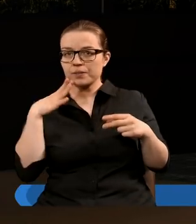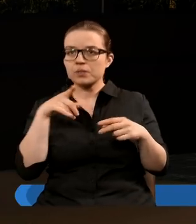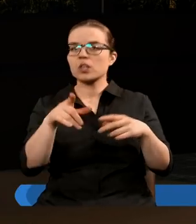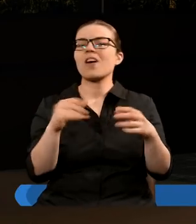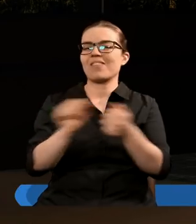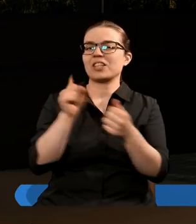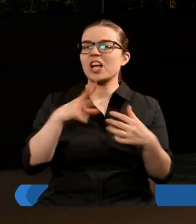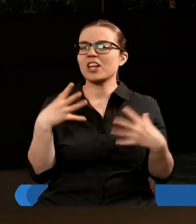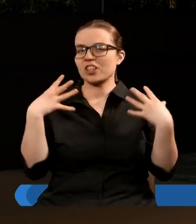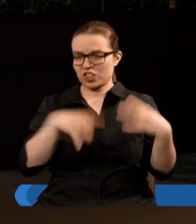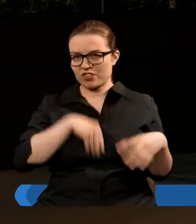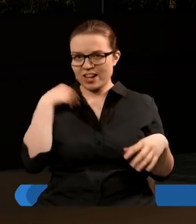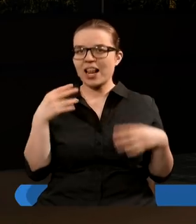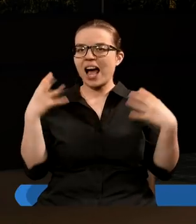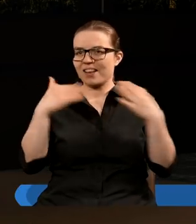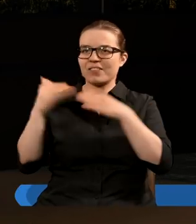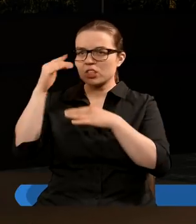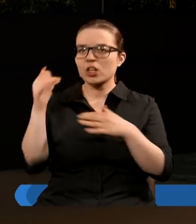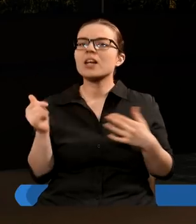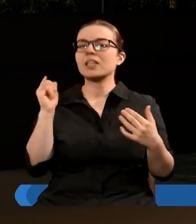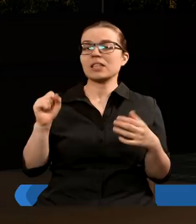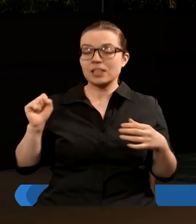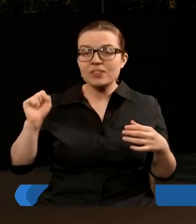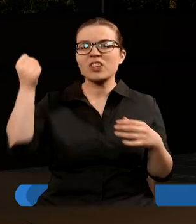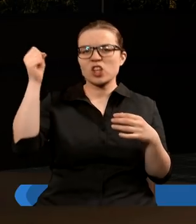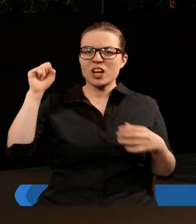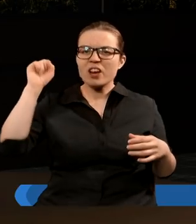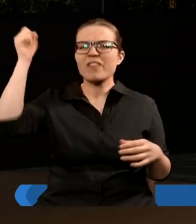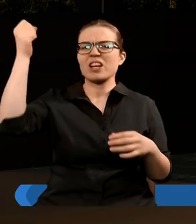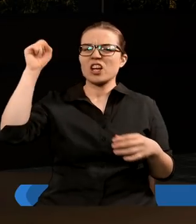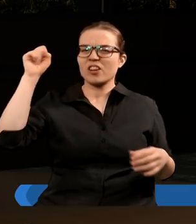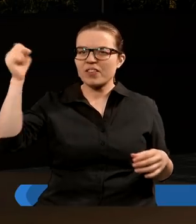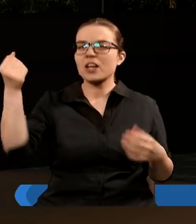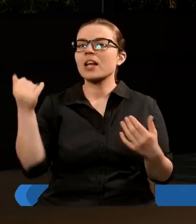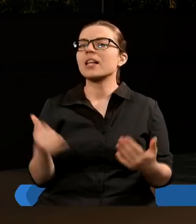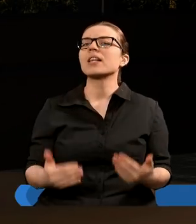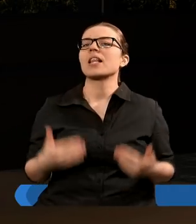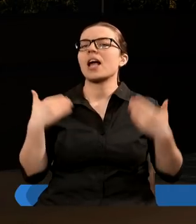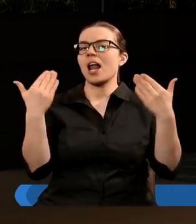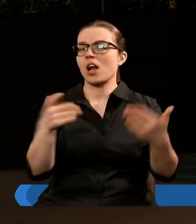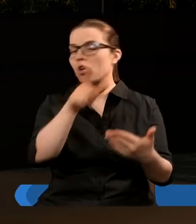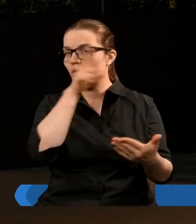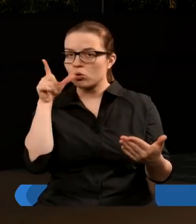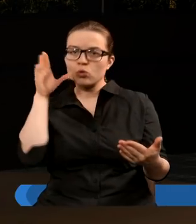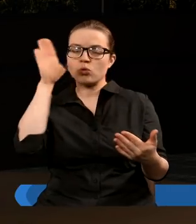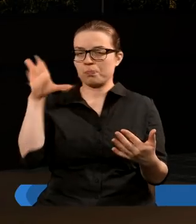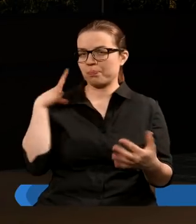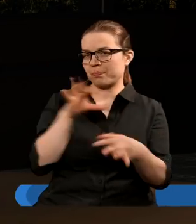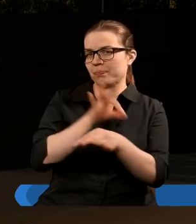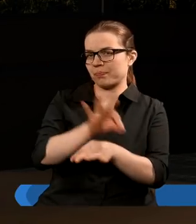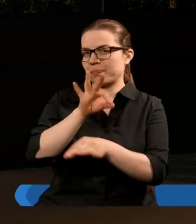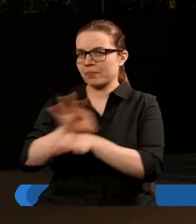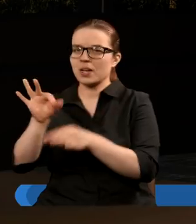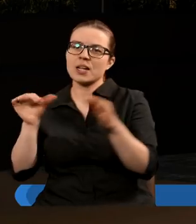świętymi najwyższego i zwyciężała ich, symbolizuje lata, gdy lud Boży był prześladowany przez